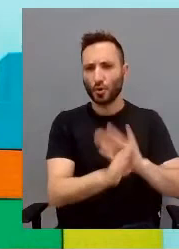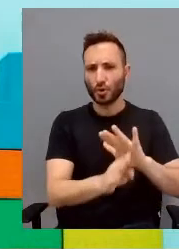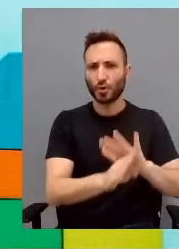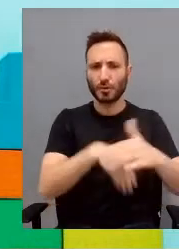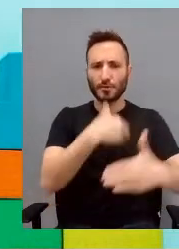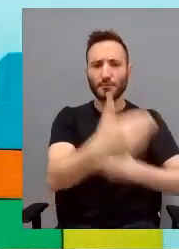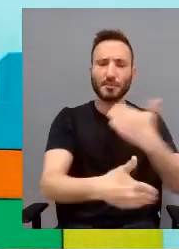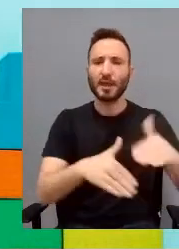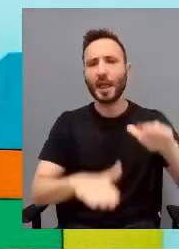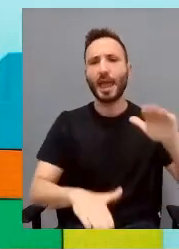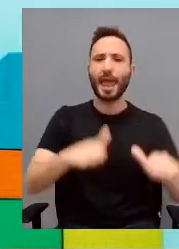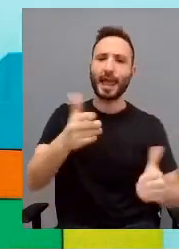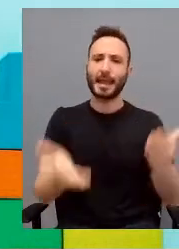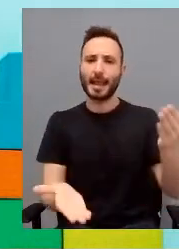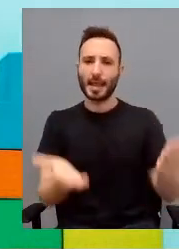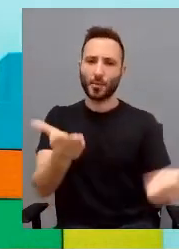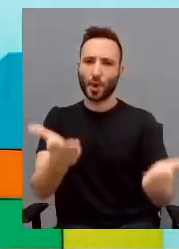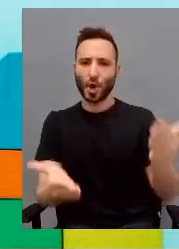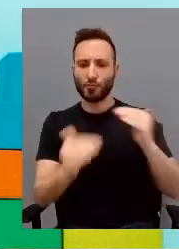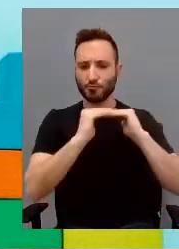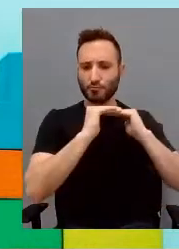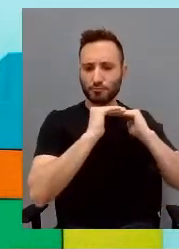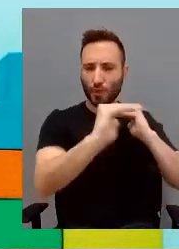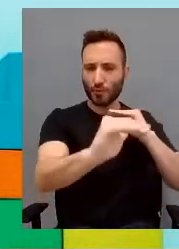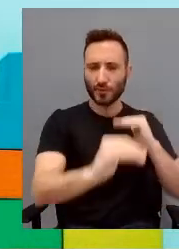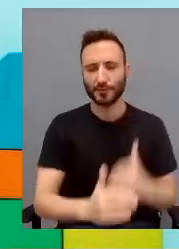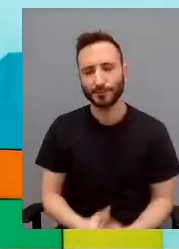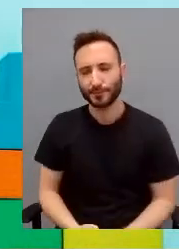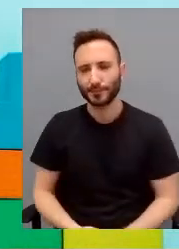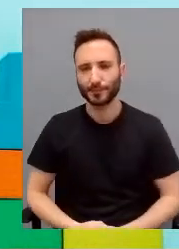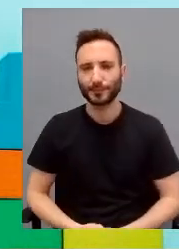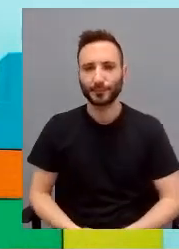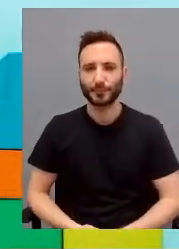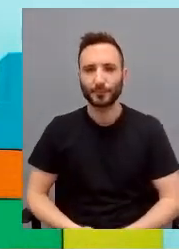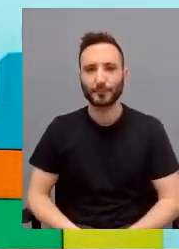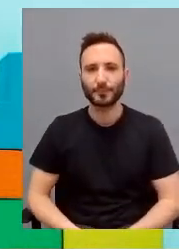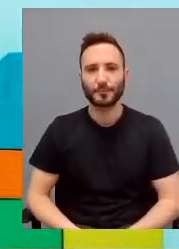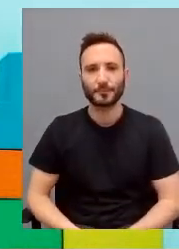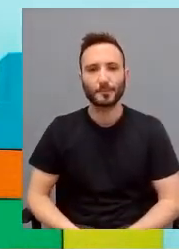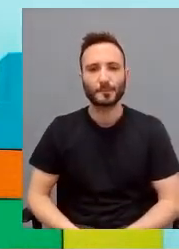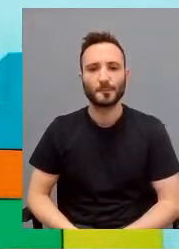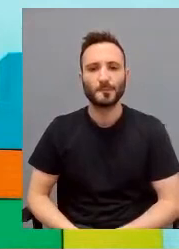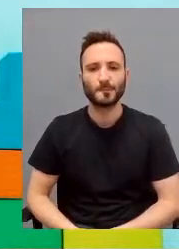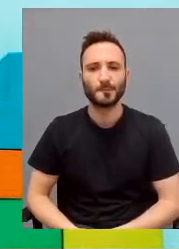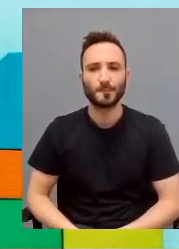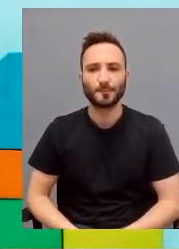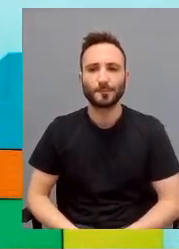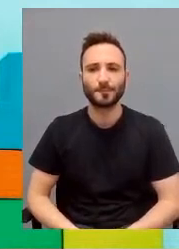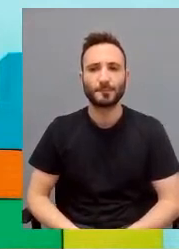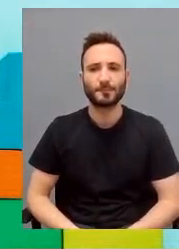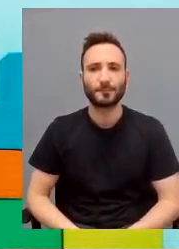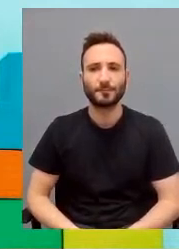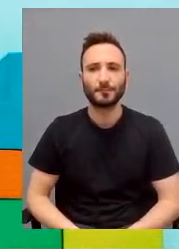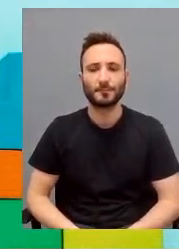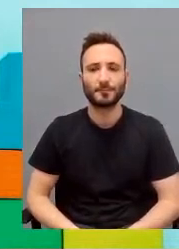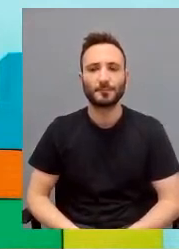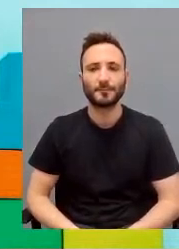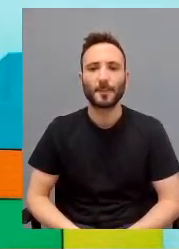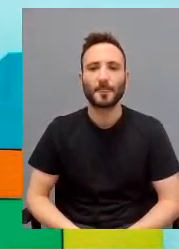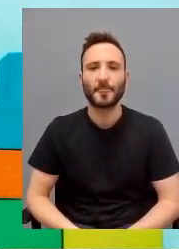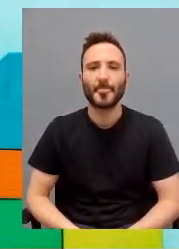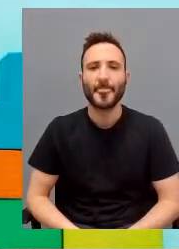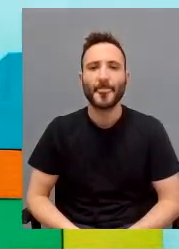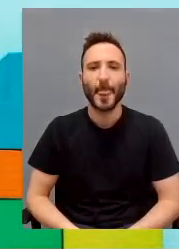E abbiamo avuto comunque la possibilità di continuare le nostre attività fondamentali di lavoro e di piccole